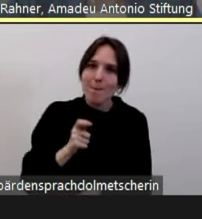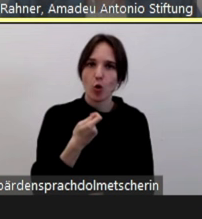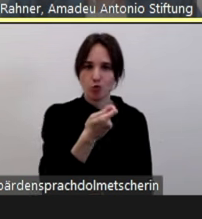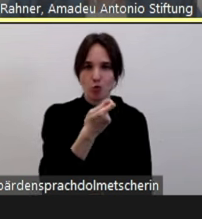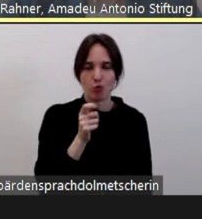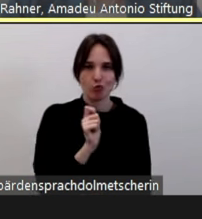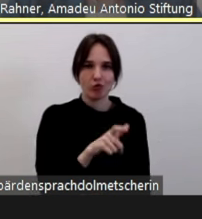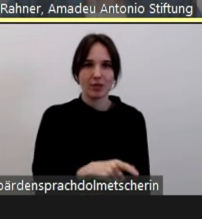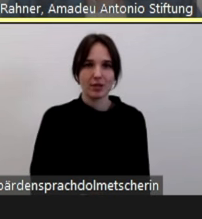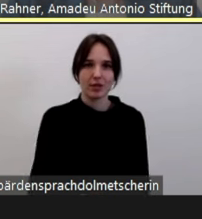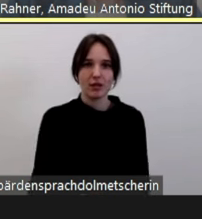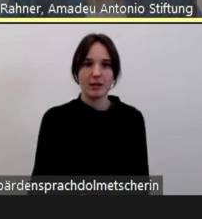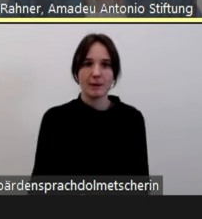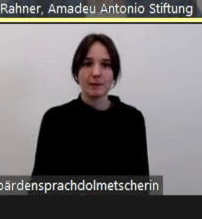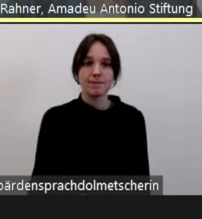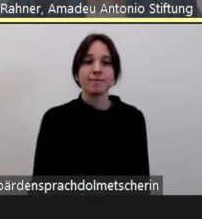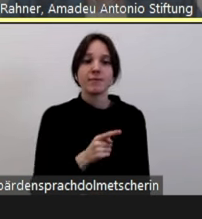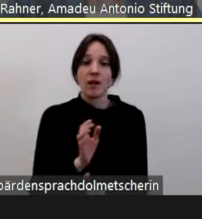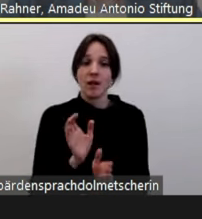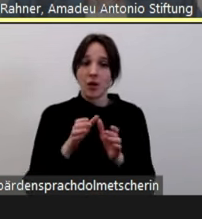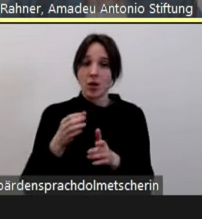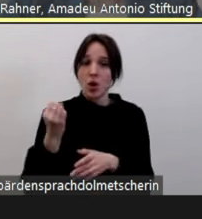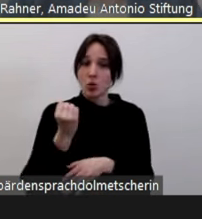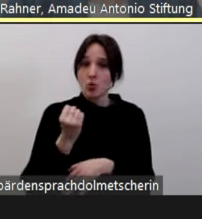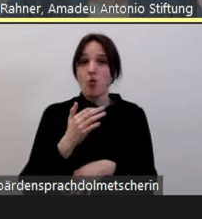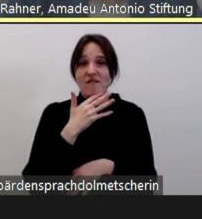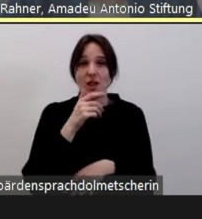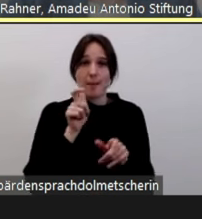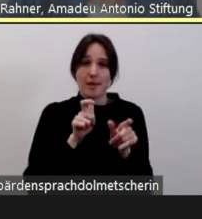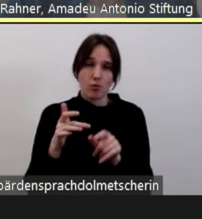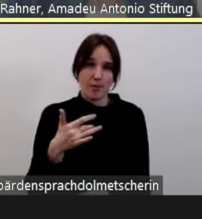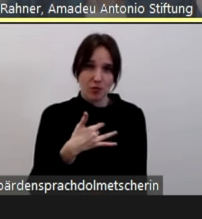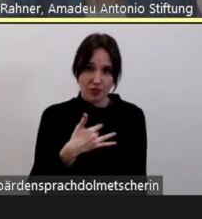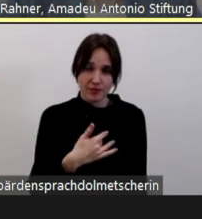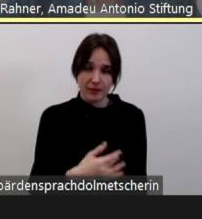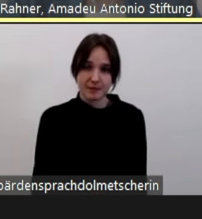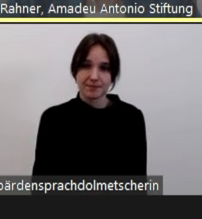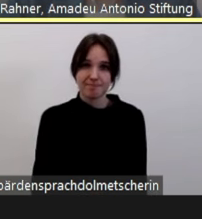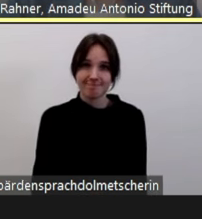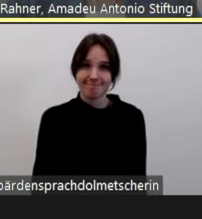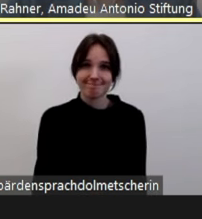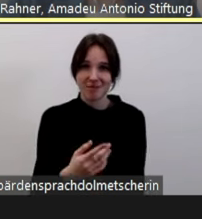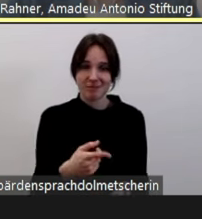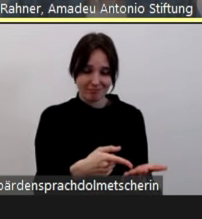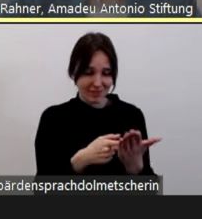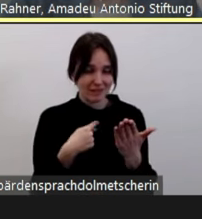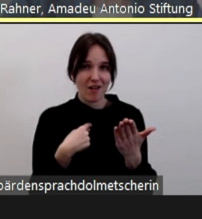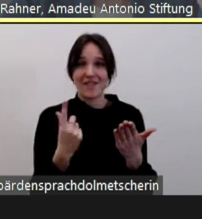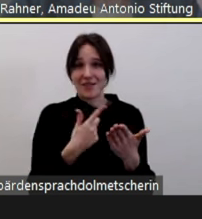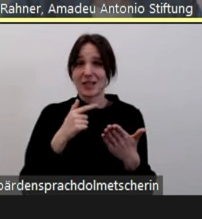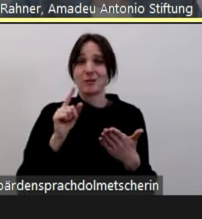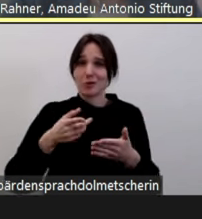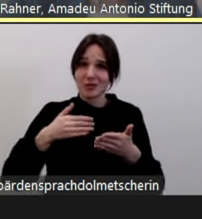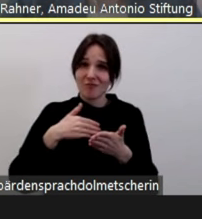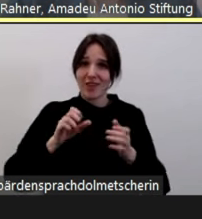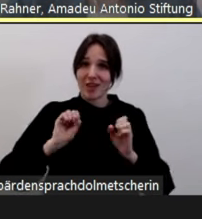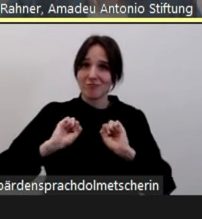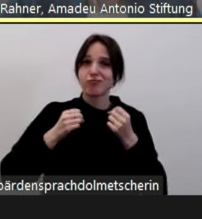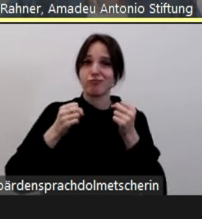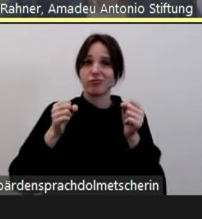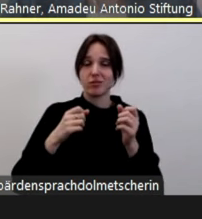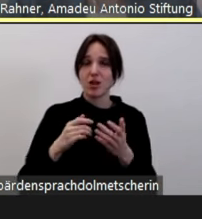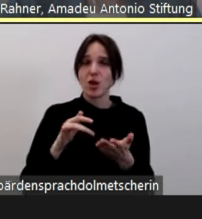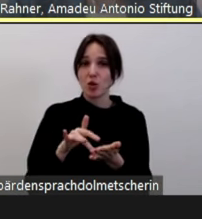eine relativ große Kategorie, zeigt auch noch mal, warum wir überhaupt was zu Antifeminismus tun müssen, weil diese Menschen natürlich